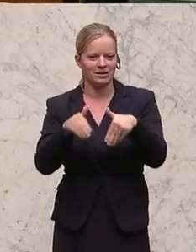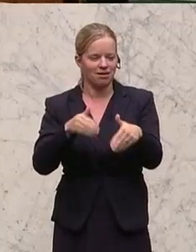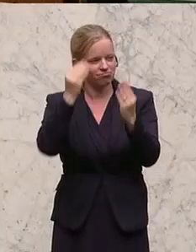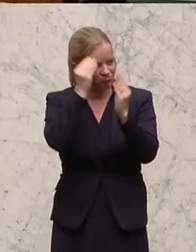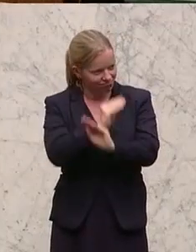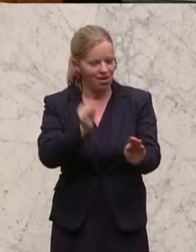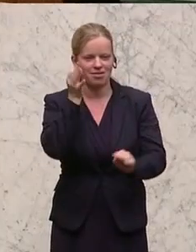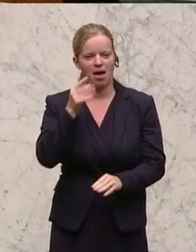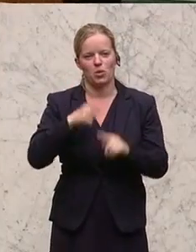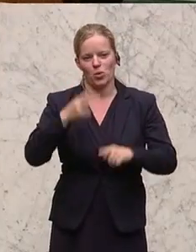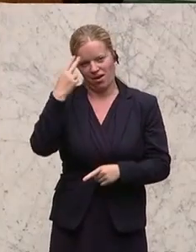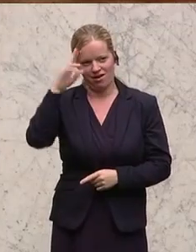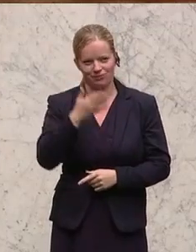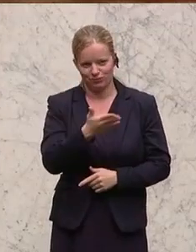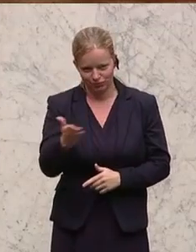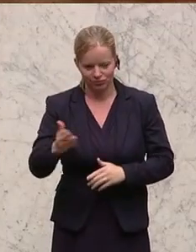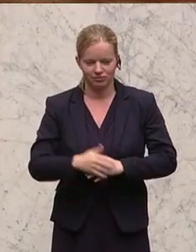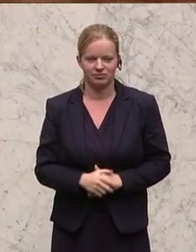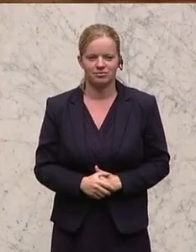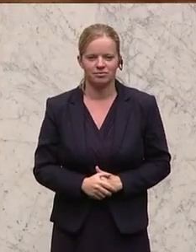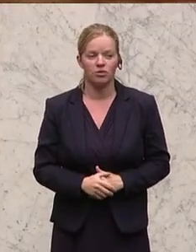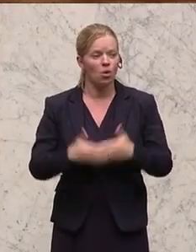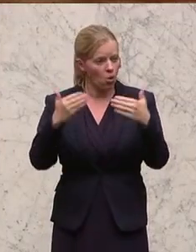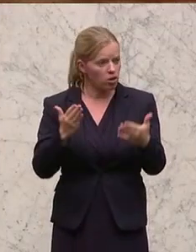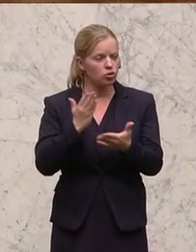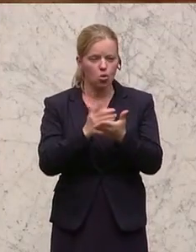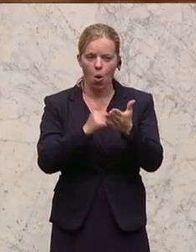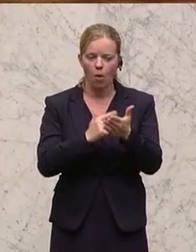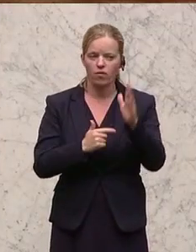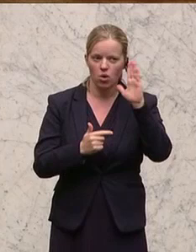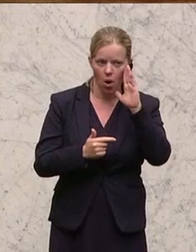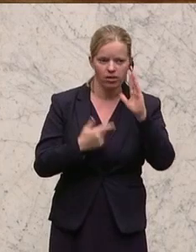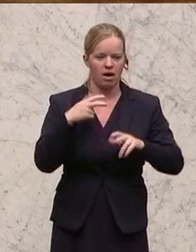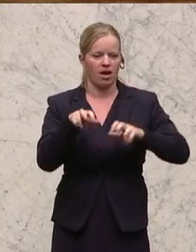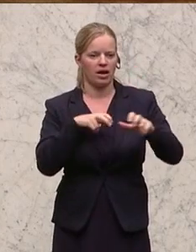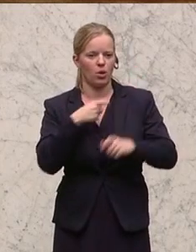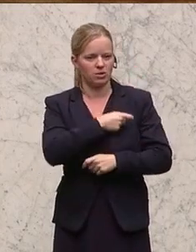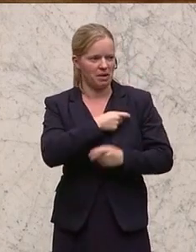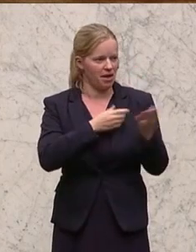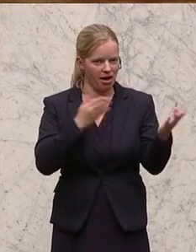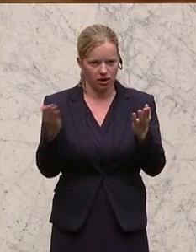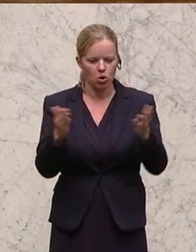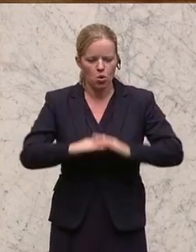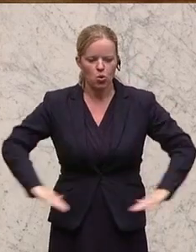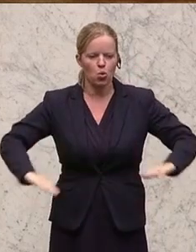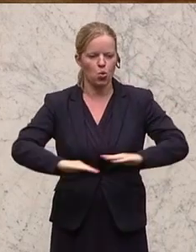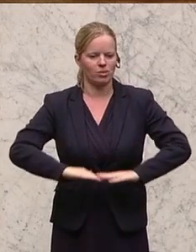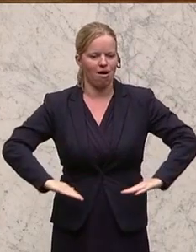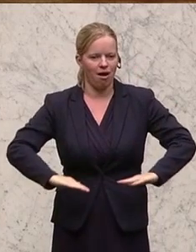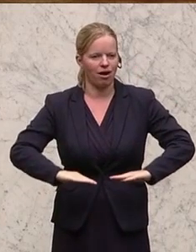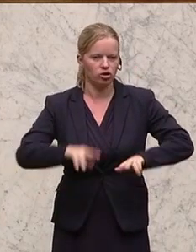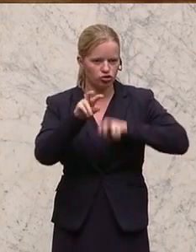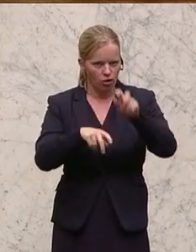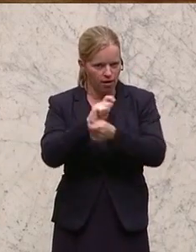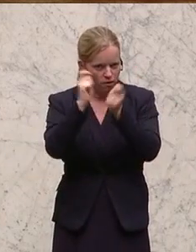Meine Damen wir haben es ja heute schon gehört von den Regierungsparteien über die Grundsätze der Steuerreform. Der Bürger soll entlastet